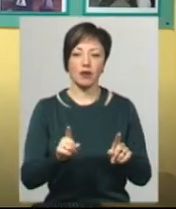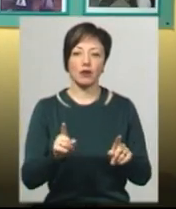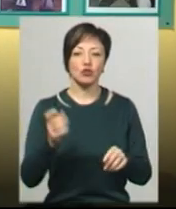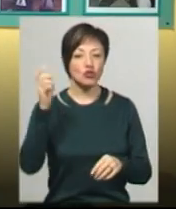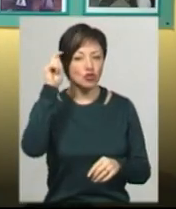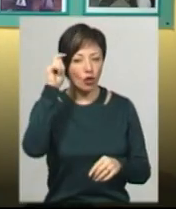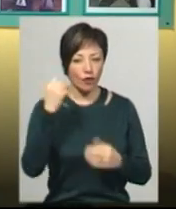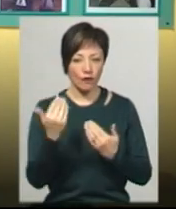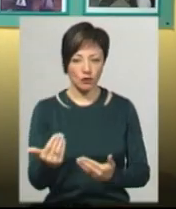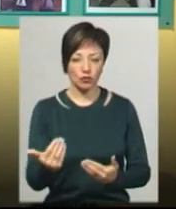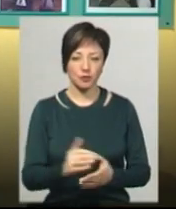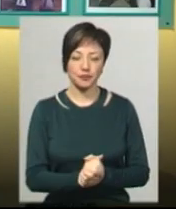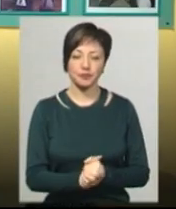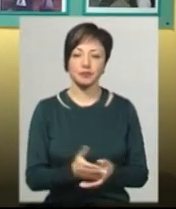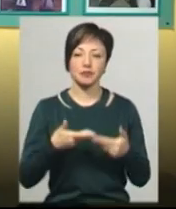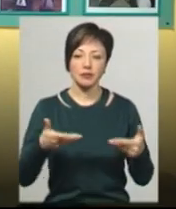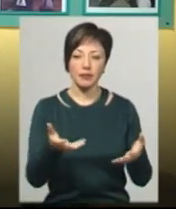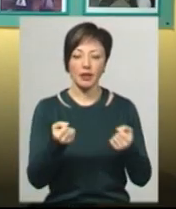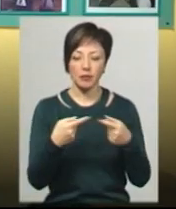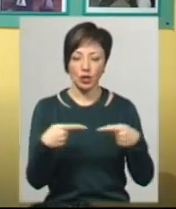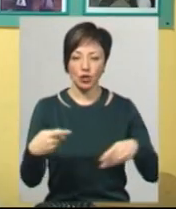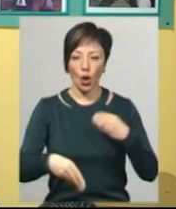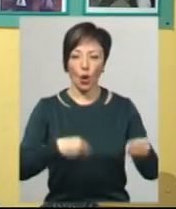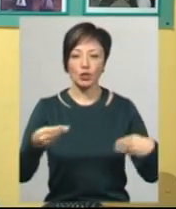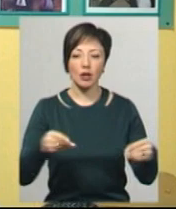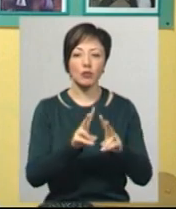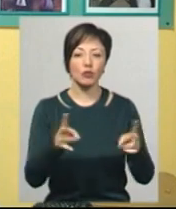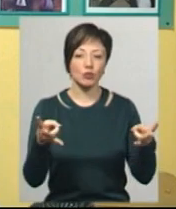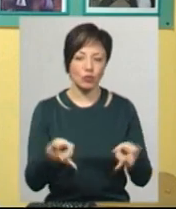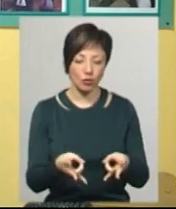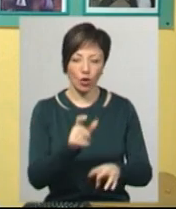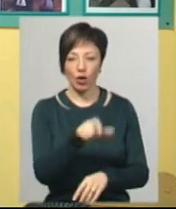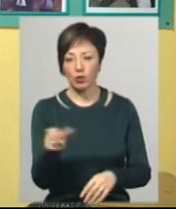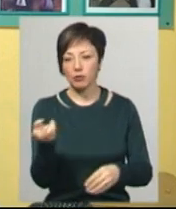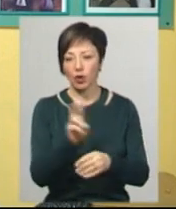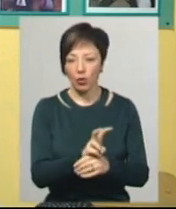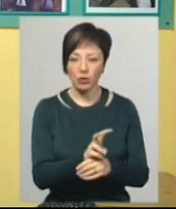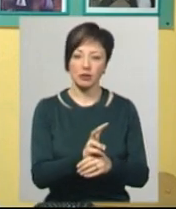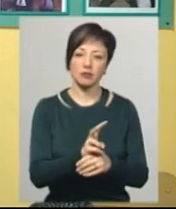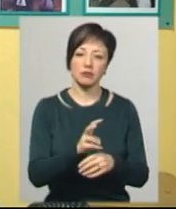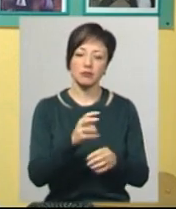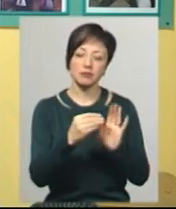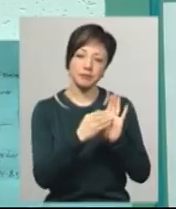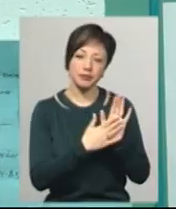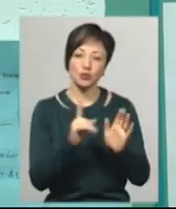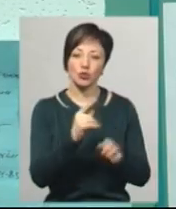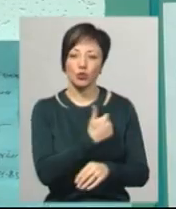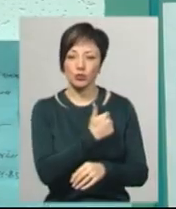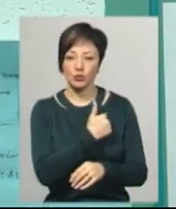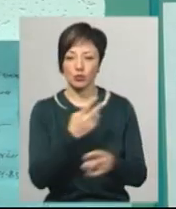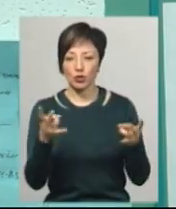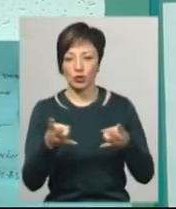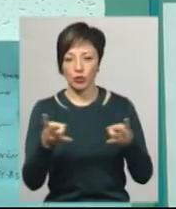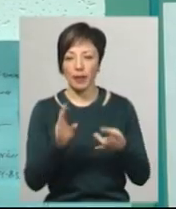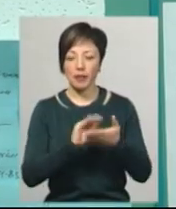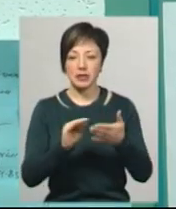Приймаємо речі. Ми приймаємо речі, роздаємо потребуючим. Люди приходять, роблять заявки, що хто потребує. У центрі